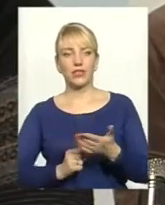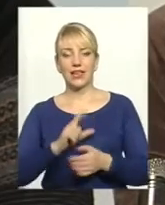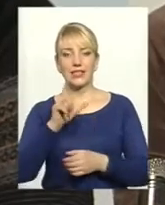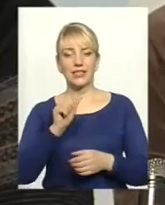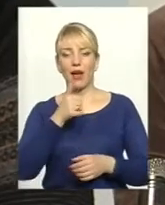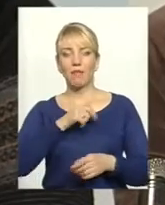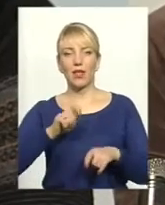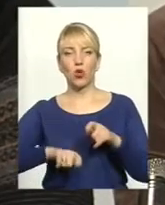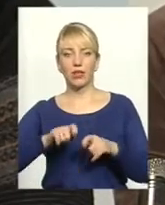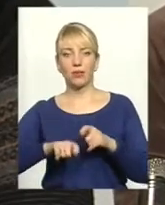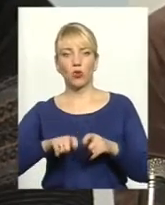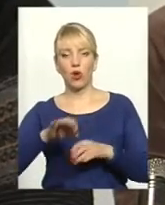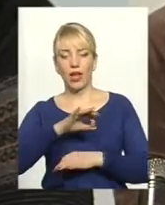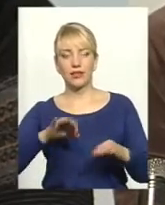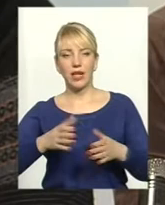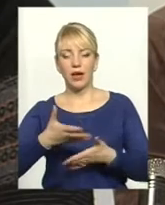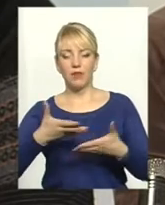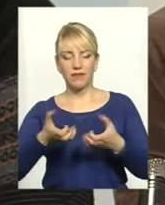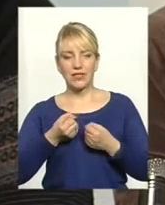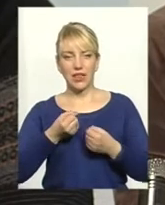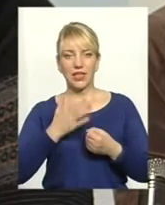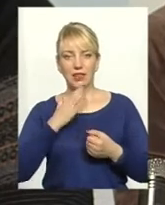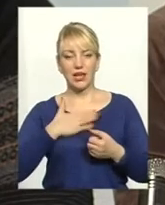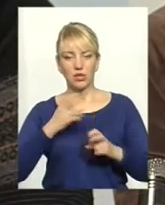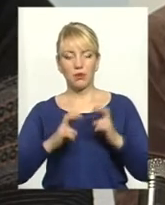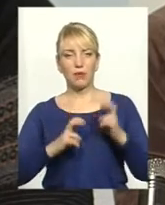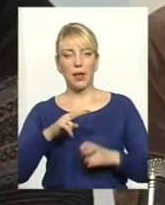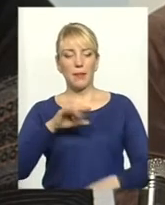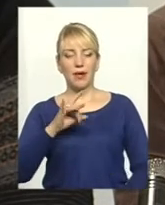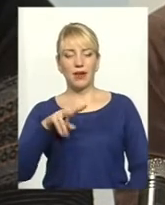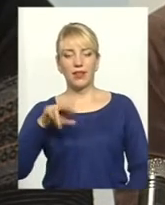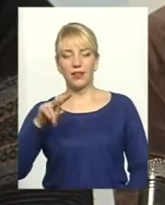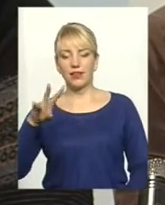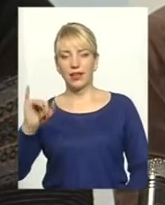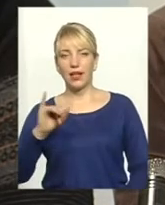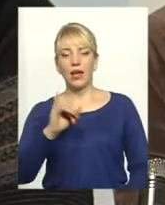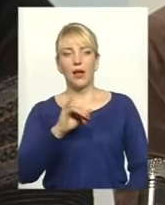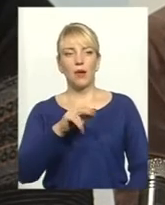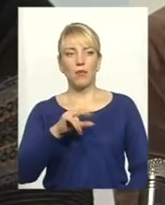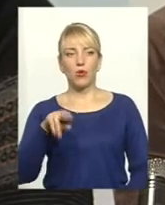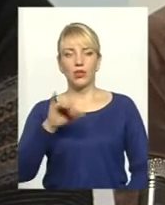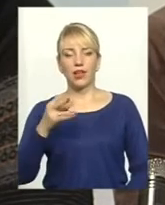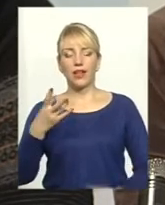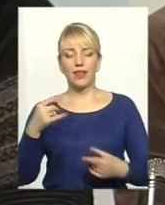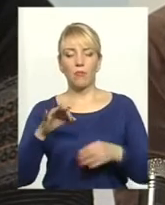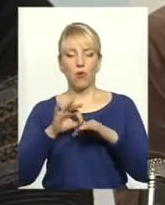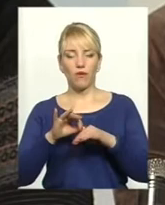проєкт ми взяли наше підприємство Перлина Поділля, де провели профорієнтаційні екскурсії для